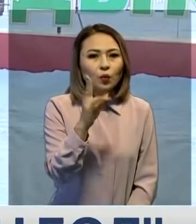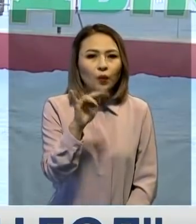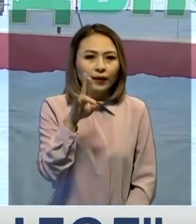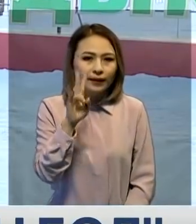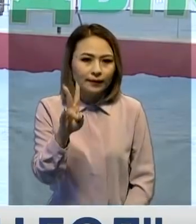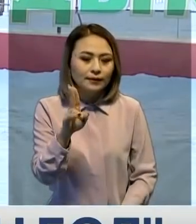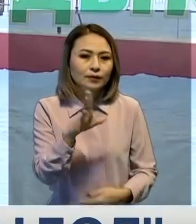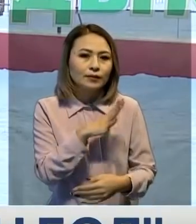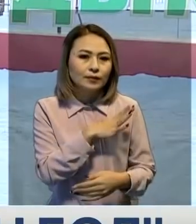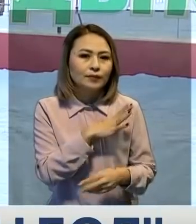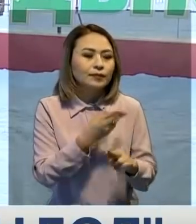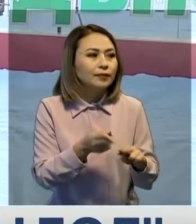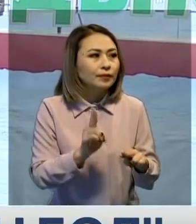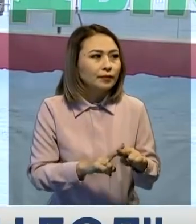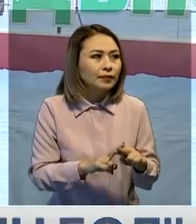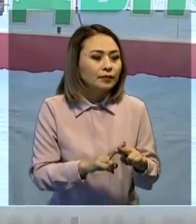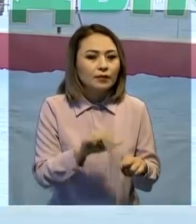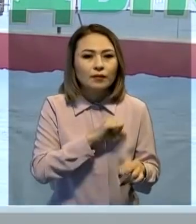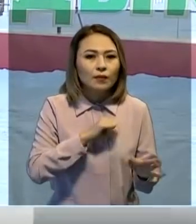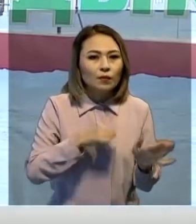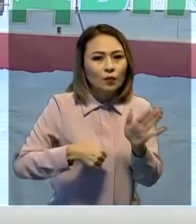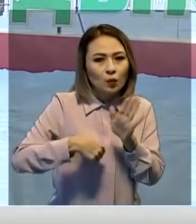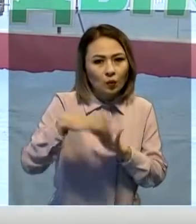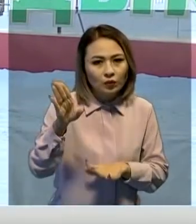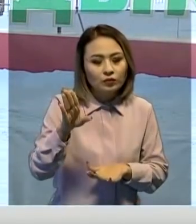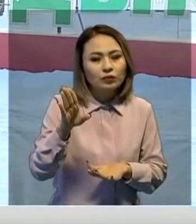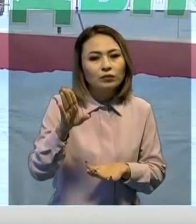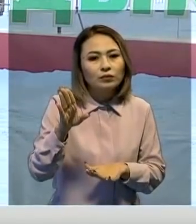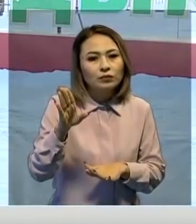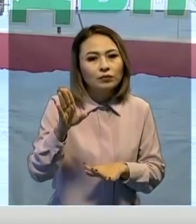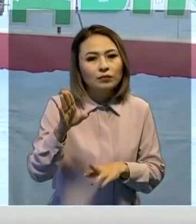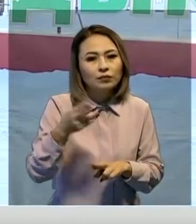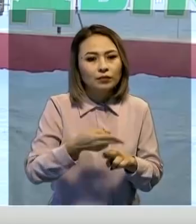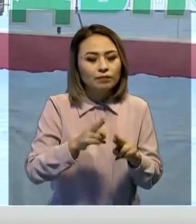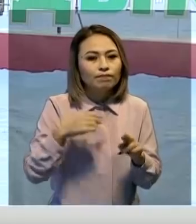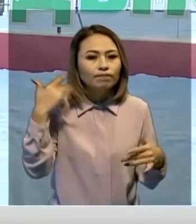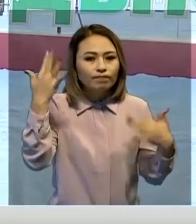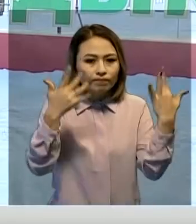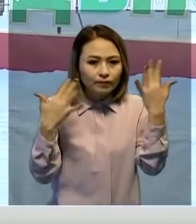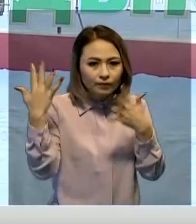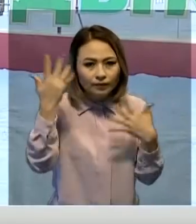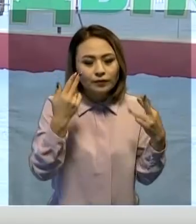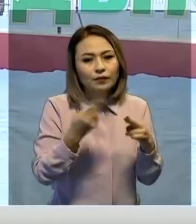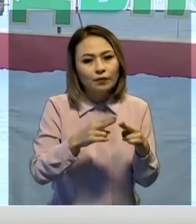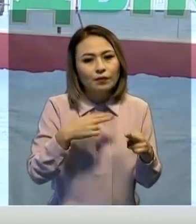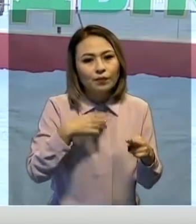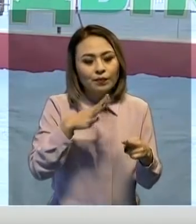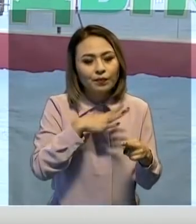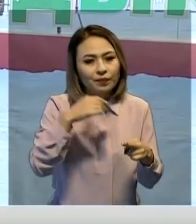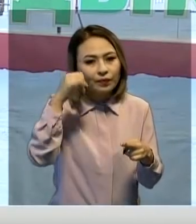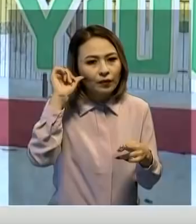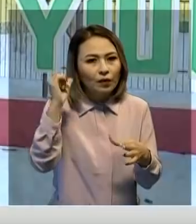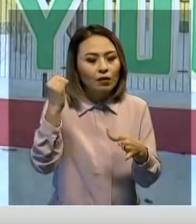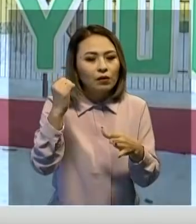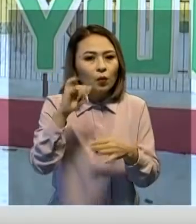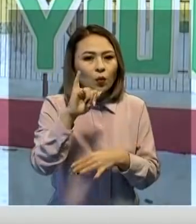обылстағы үздік ауылдарының қатарына кіргізеу арманын бар. Сондықтан күні кешегі ғана үш ғғы